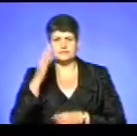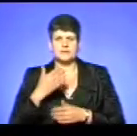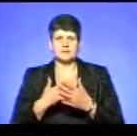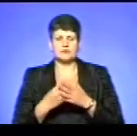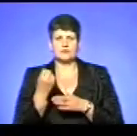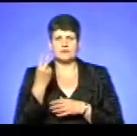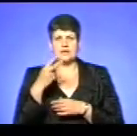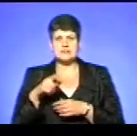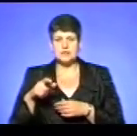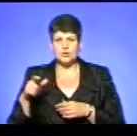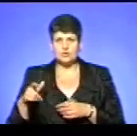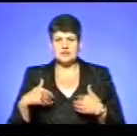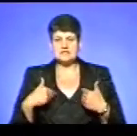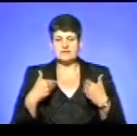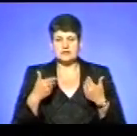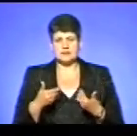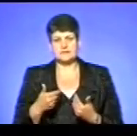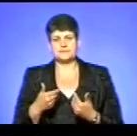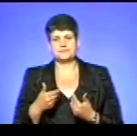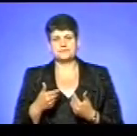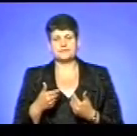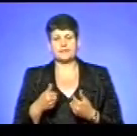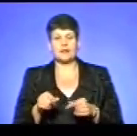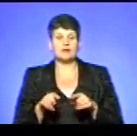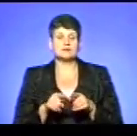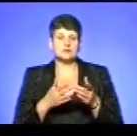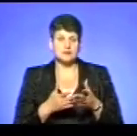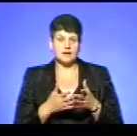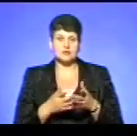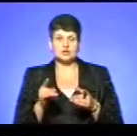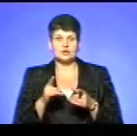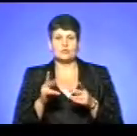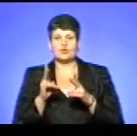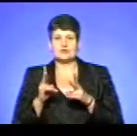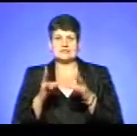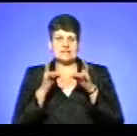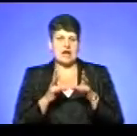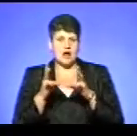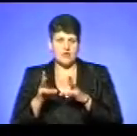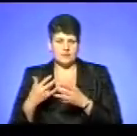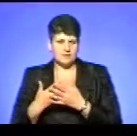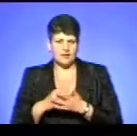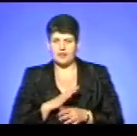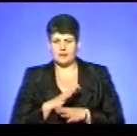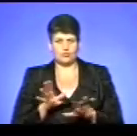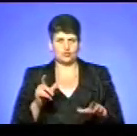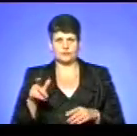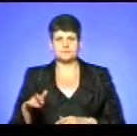людей зверталися. А так механічно, щоб без якимись травами не було.